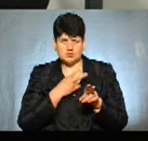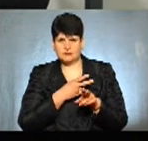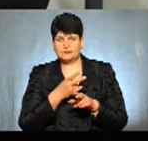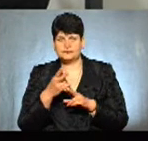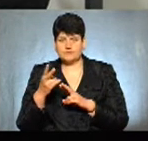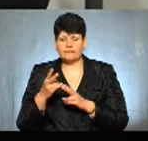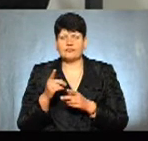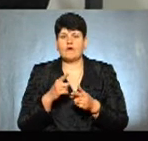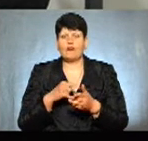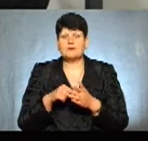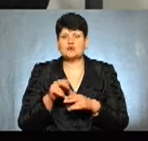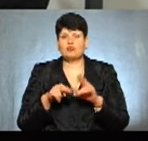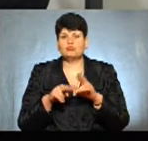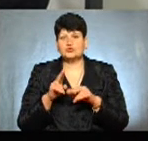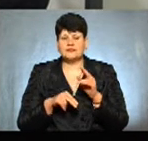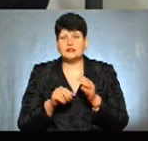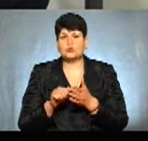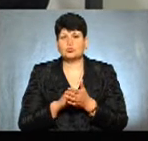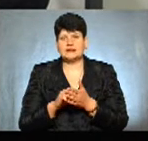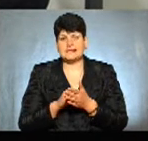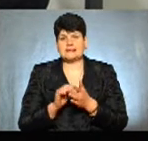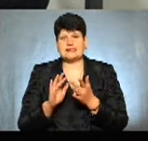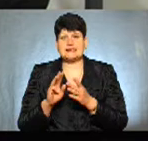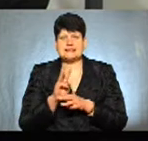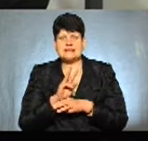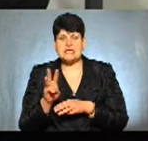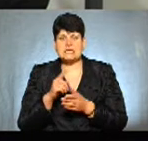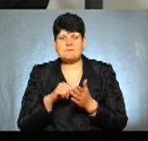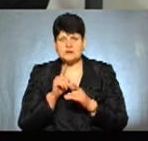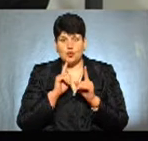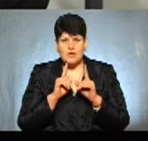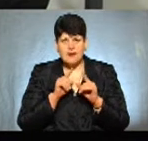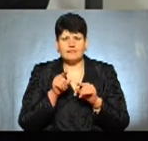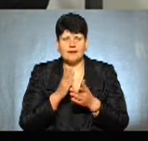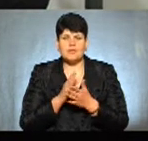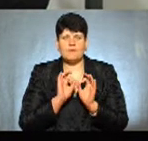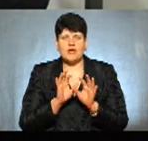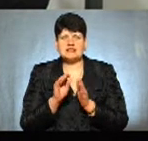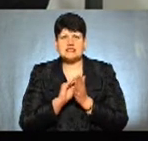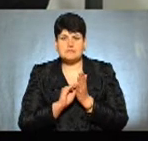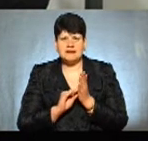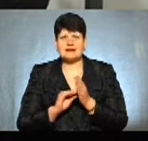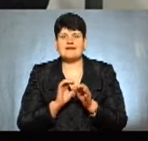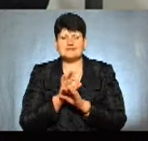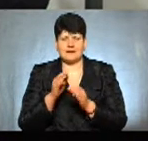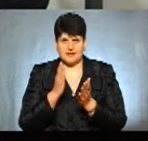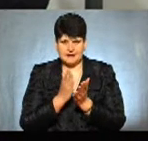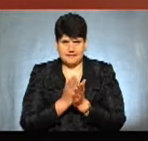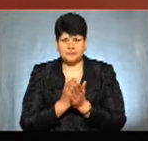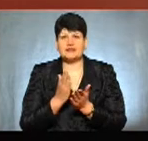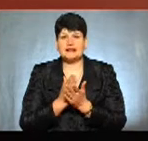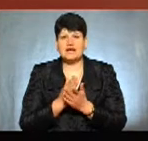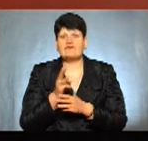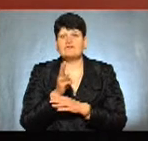розділі містобудівна документація на сайті міської ради, там є і пояснююча записка згідно порядку, а також є сама схема. В нас є відеоінформація,